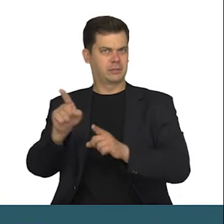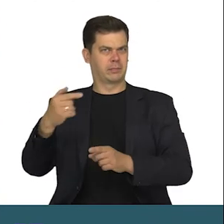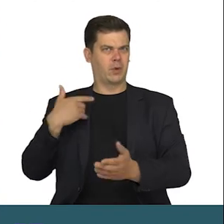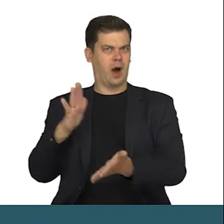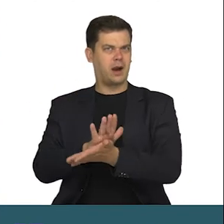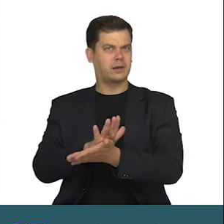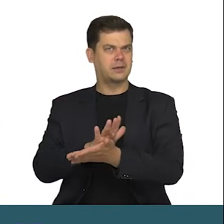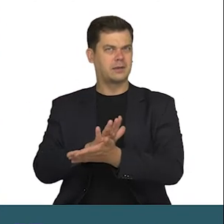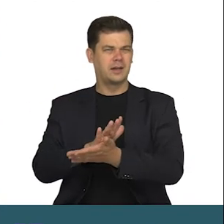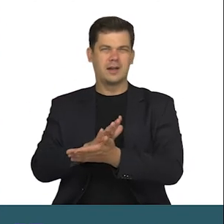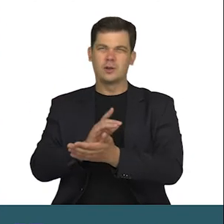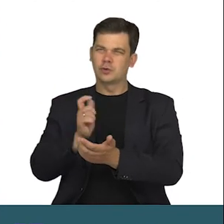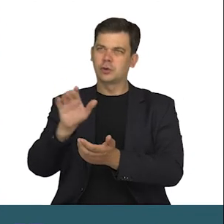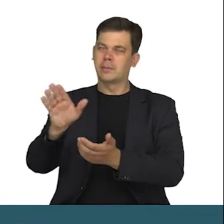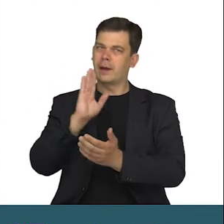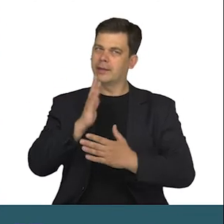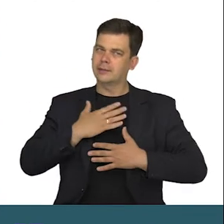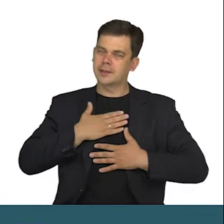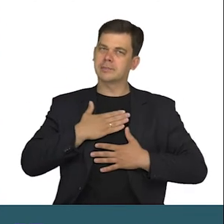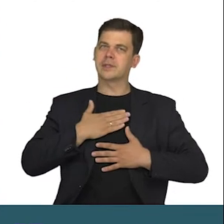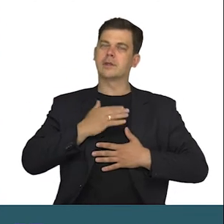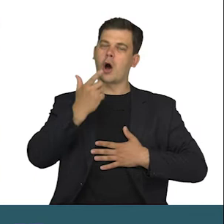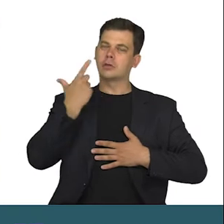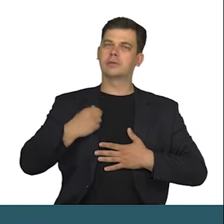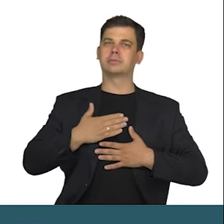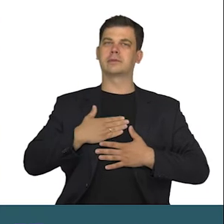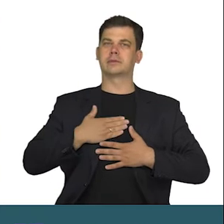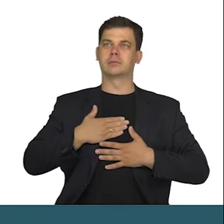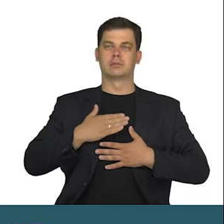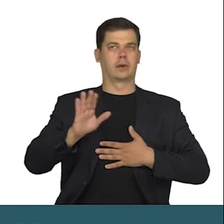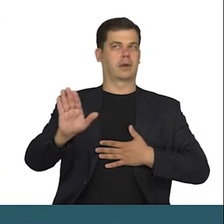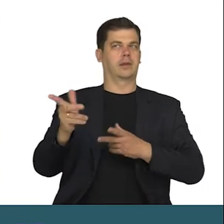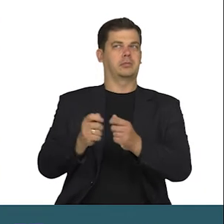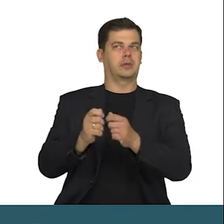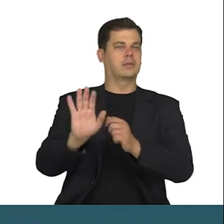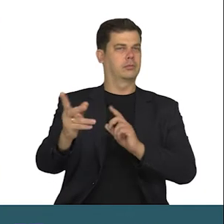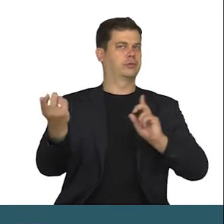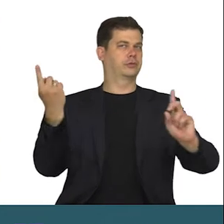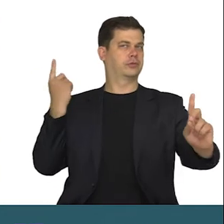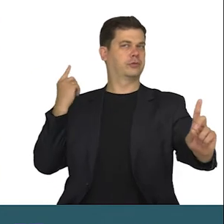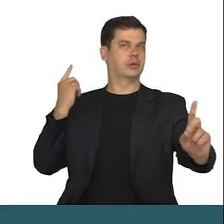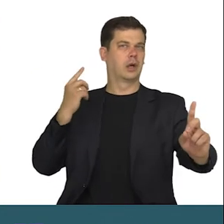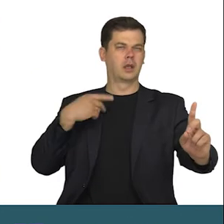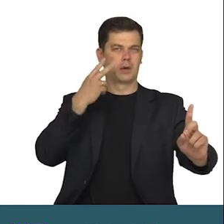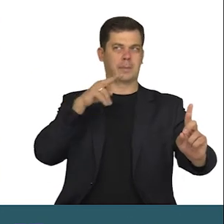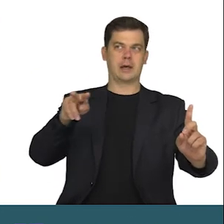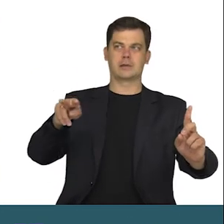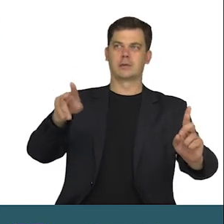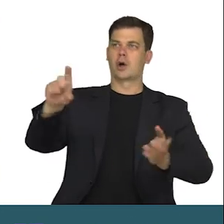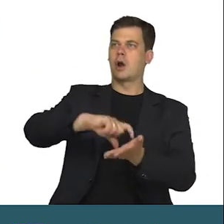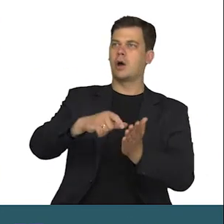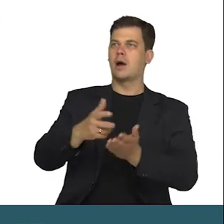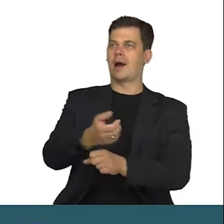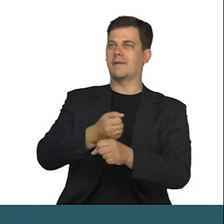Jestem coś intymnego, osobistego. Nie przeszkadzam. Idę dalej. Dostrzegam opuszczony lokal